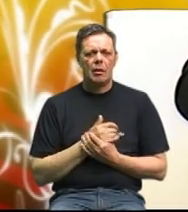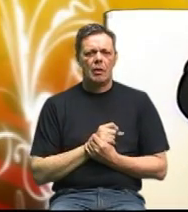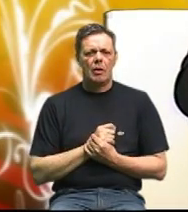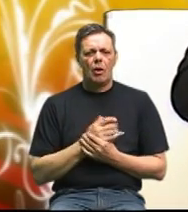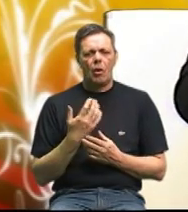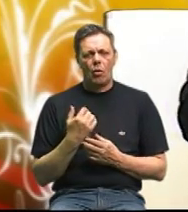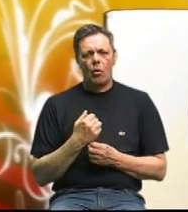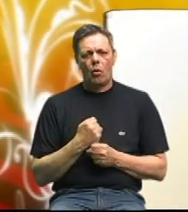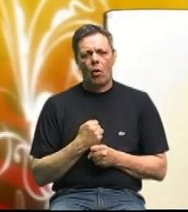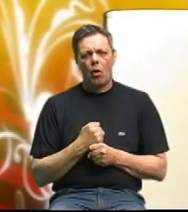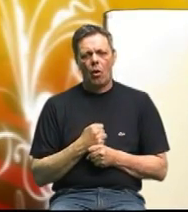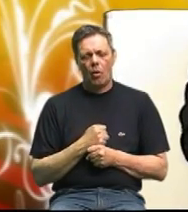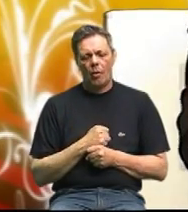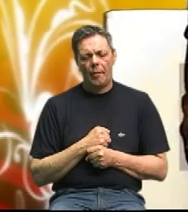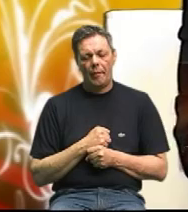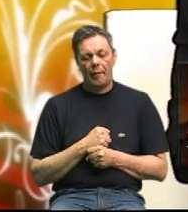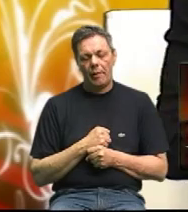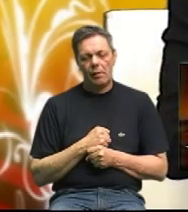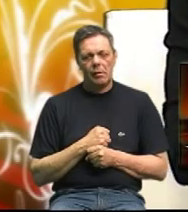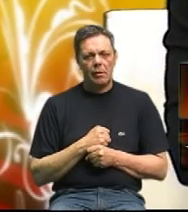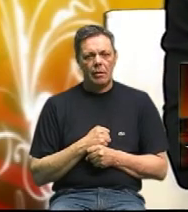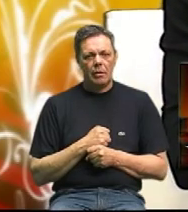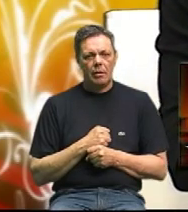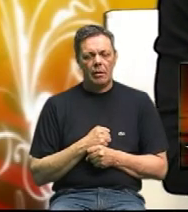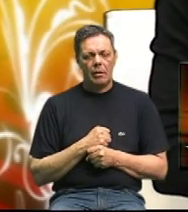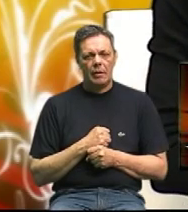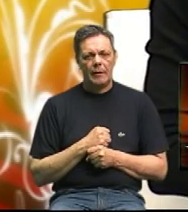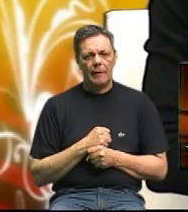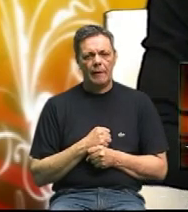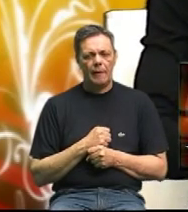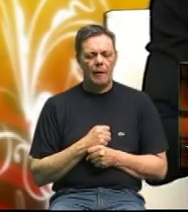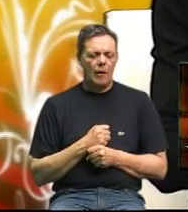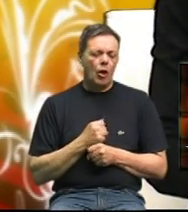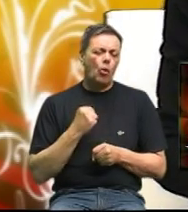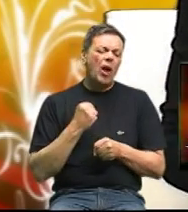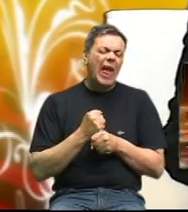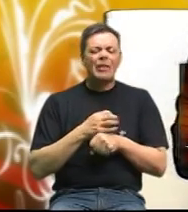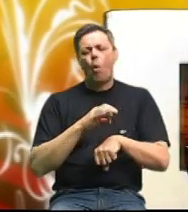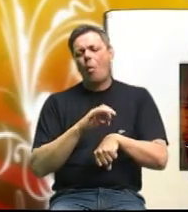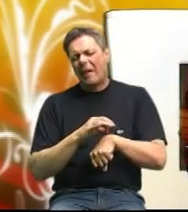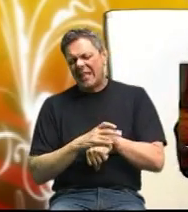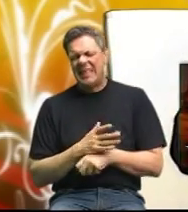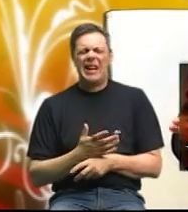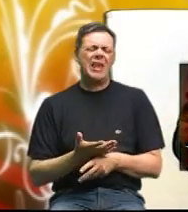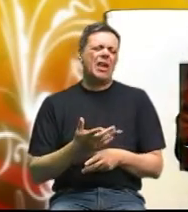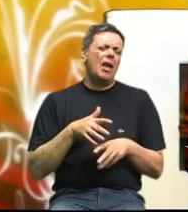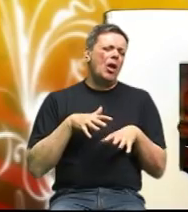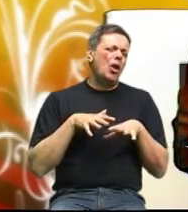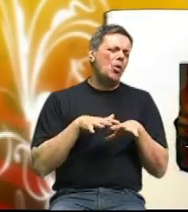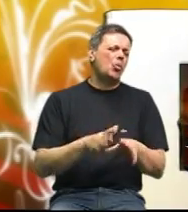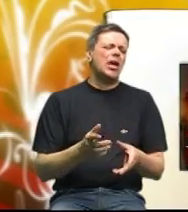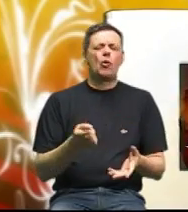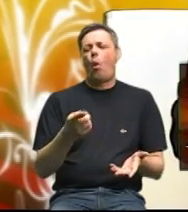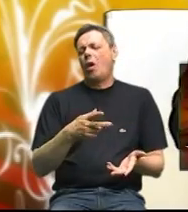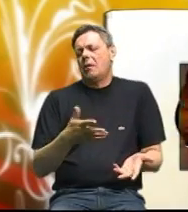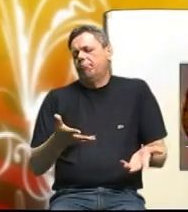u medicinskom stanju i ovakvih običnih koji radija i sve sve vrstve ljudi